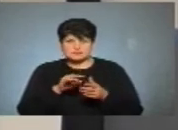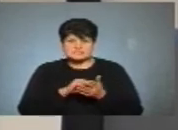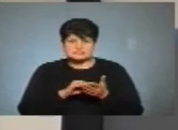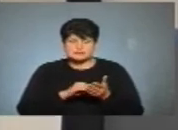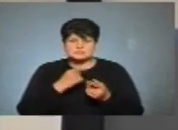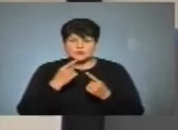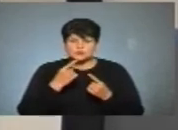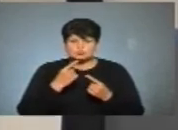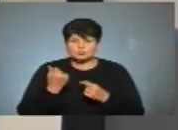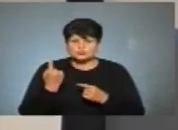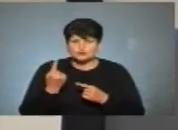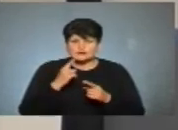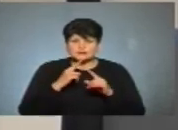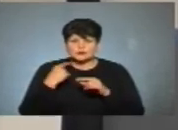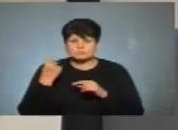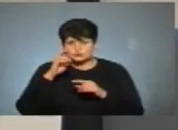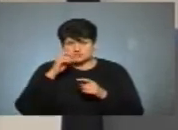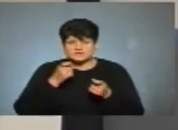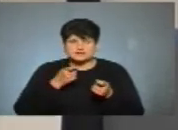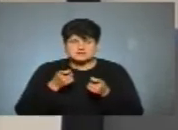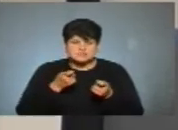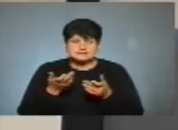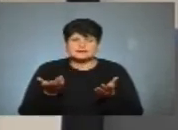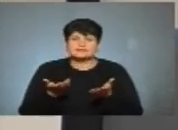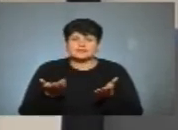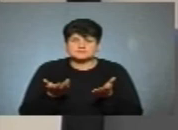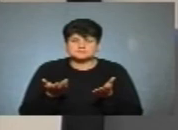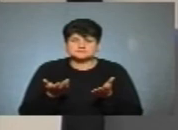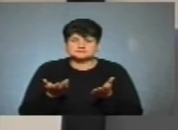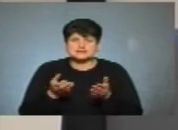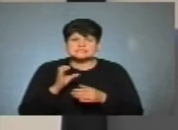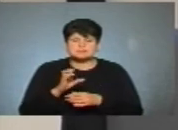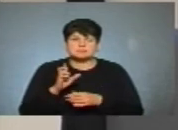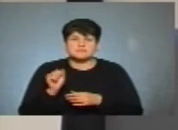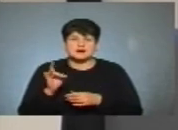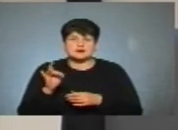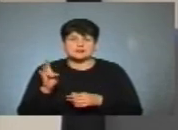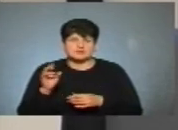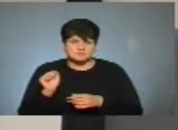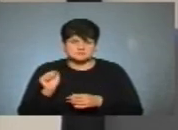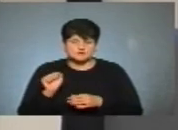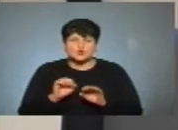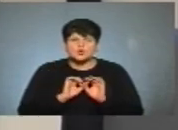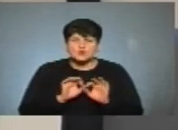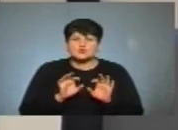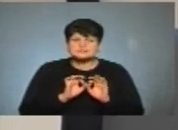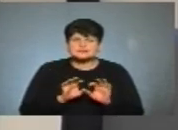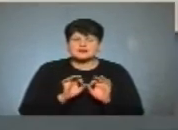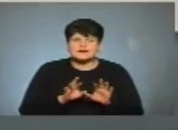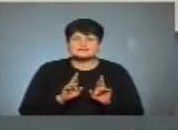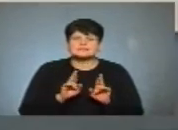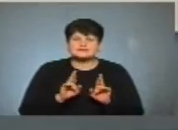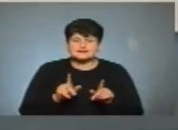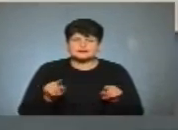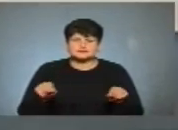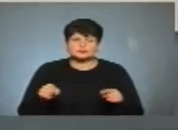однієї з нарад в облдержадміністрації, де Степан Барна розказував, як реанімовувати